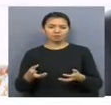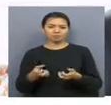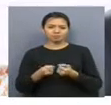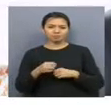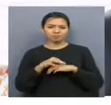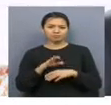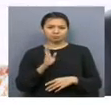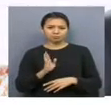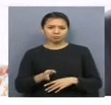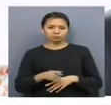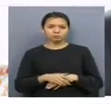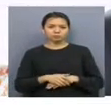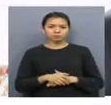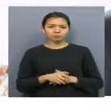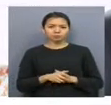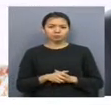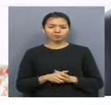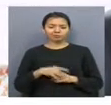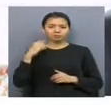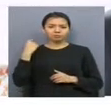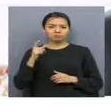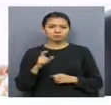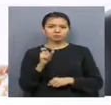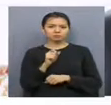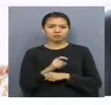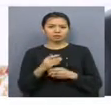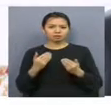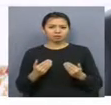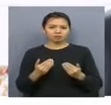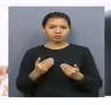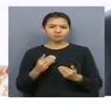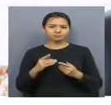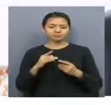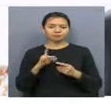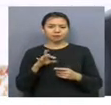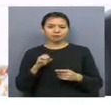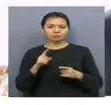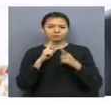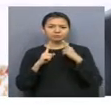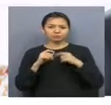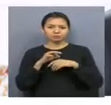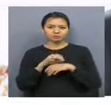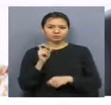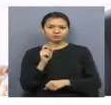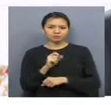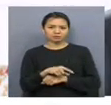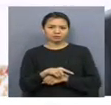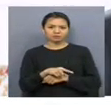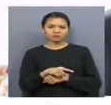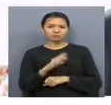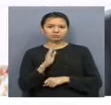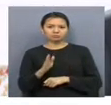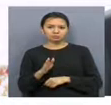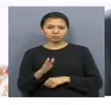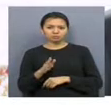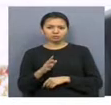болады. Президенттің тапсырмасының ұшығы осы, Тарыз кәтерен сәлі сайда тапсырма білімді